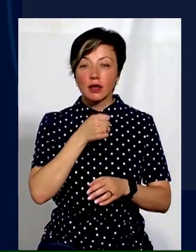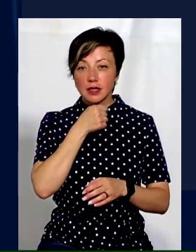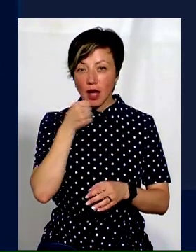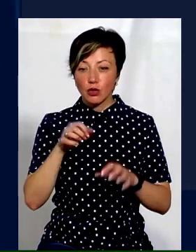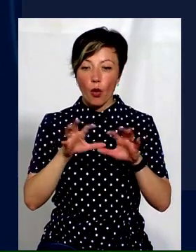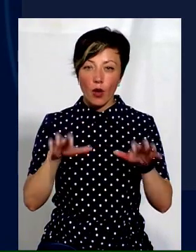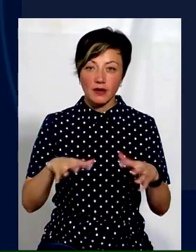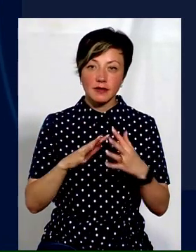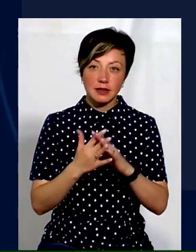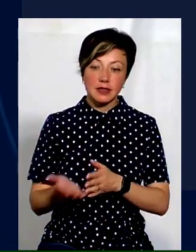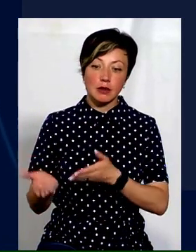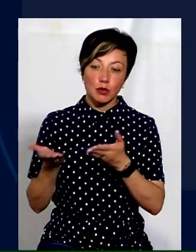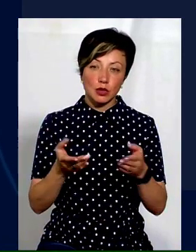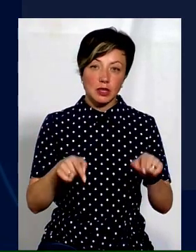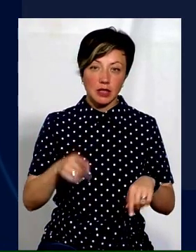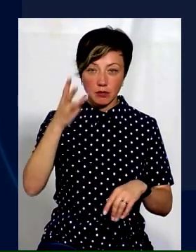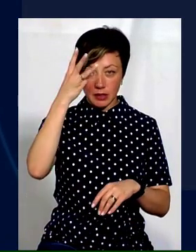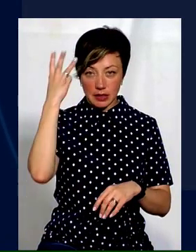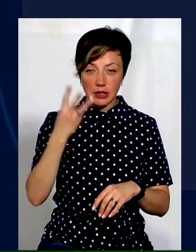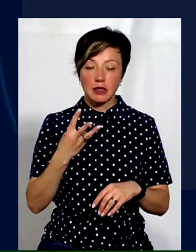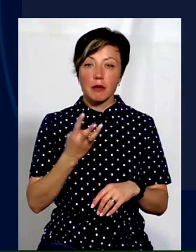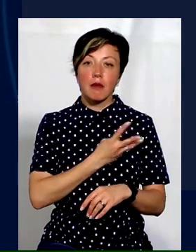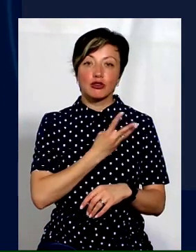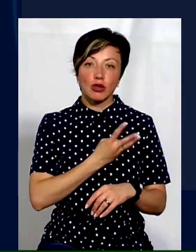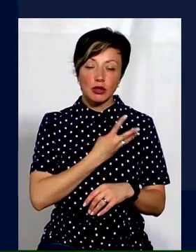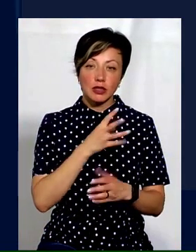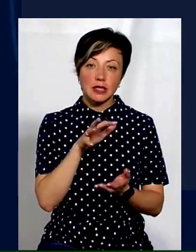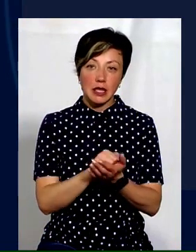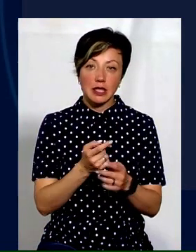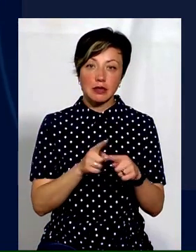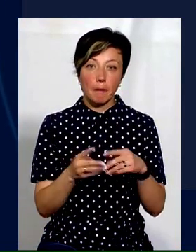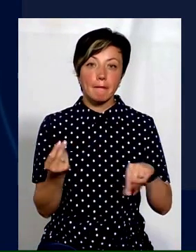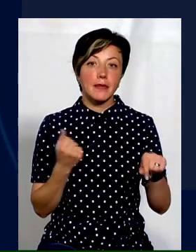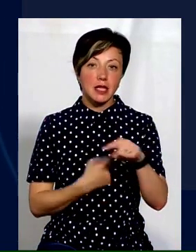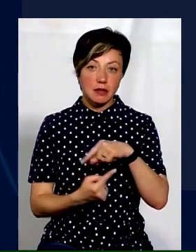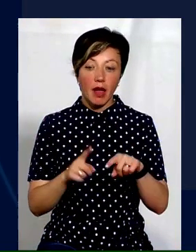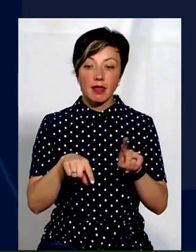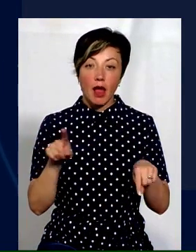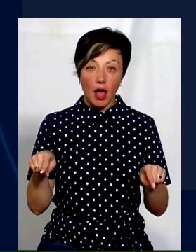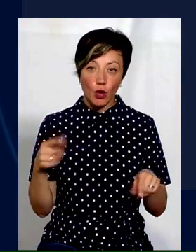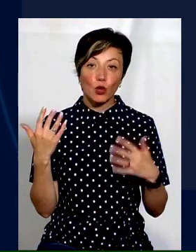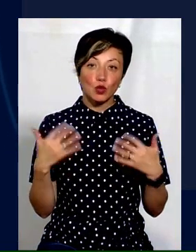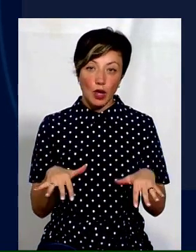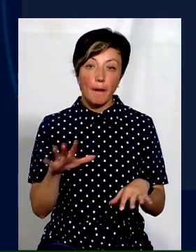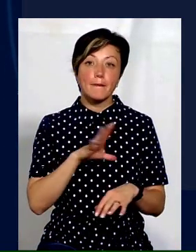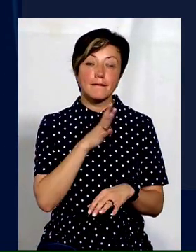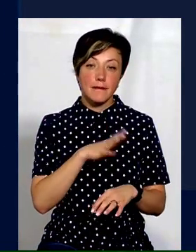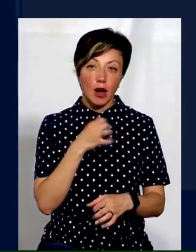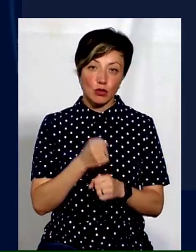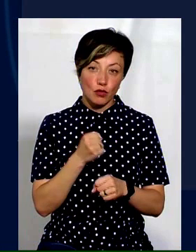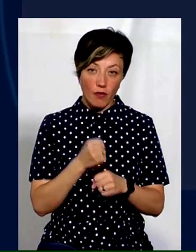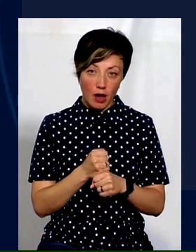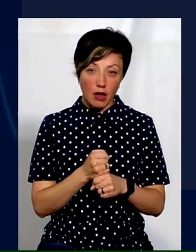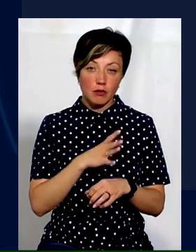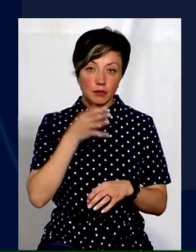запросили сюди, в Хмельницький, бажаючих зайнятися цим бізнесом. Деякі з них вже працювали, були на